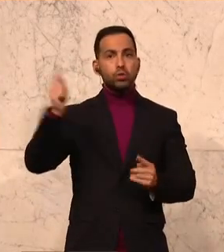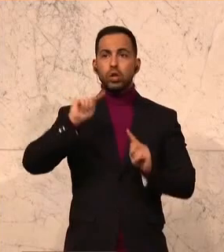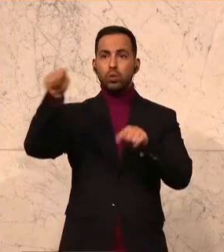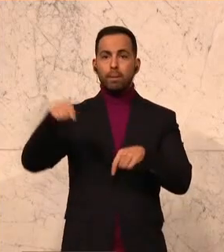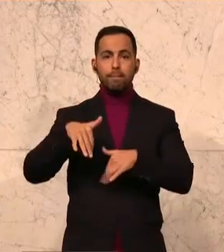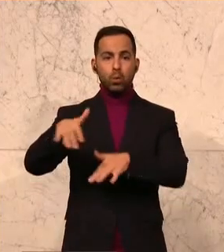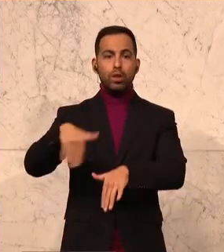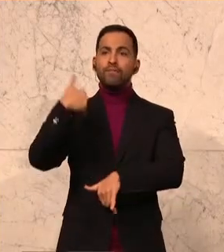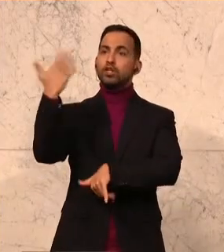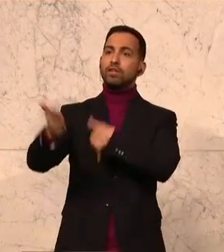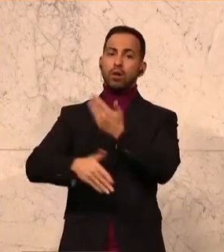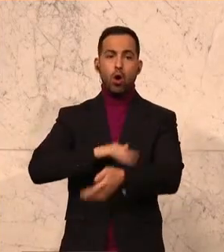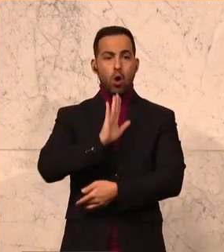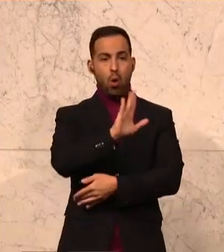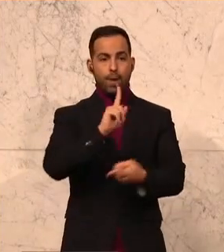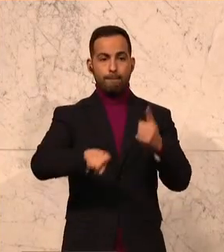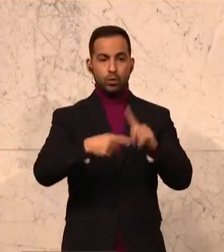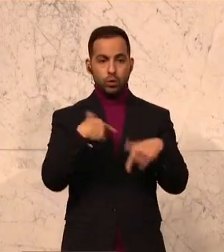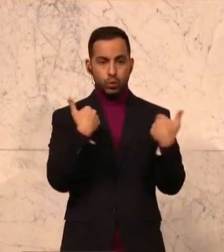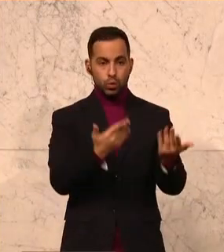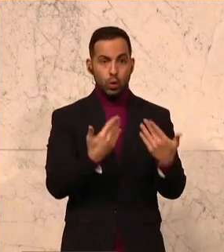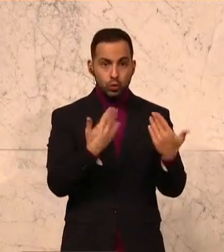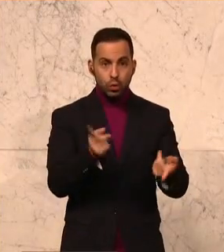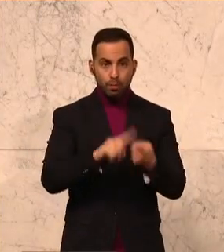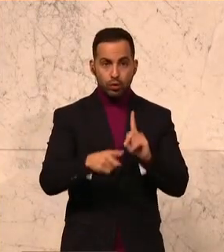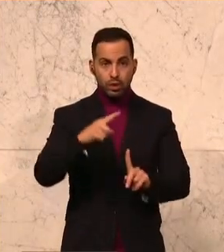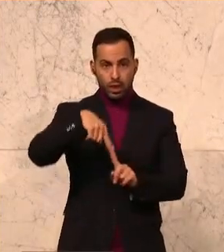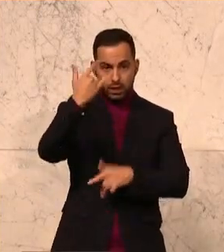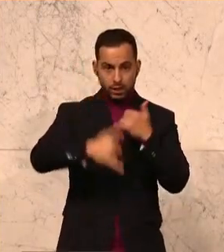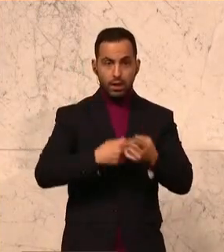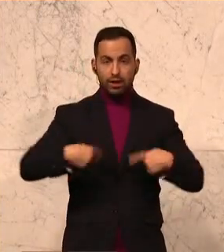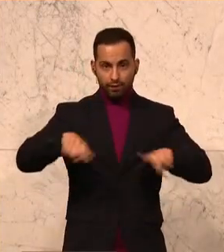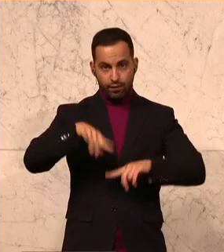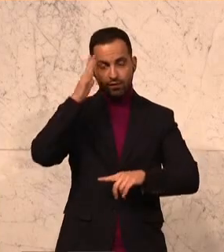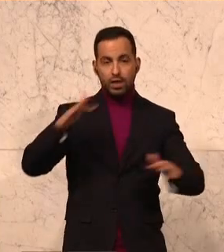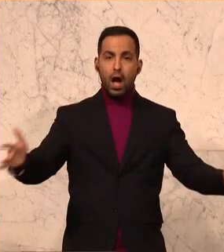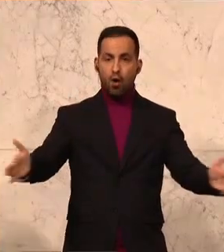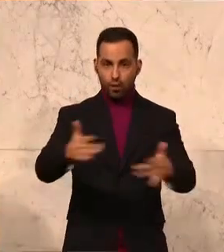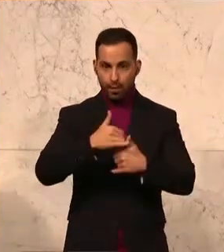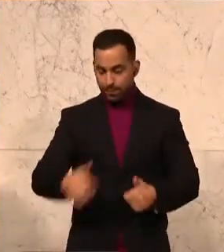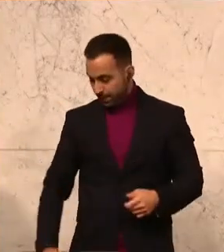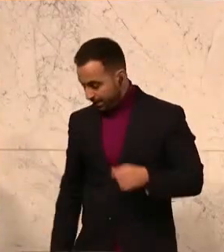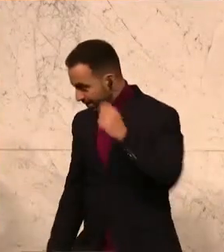dort die Millionen. Das ist eigentlich eine Politik. Mit dieser Politik werden wir nächstes Jahr aufräumen. Dank. Herzlichen Dank. Vielen Dank.